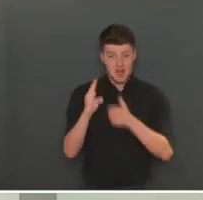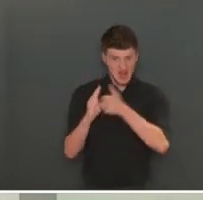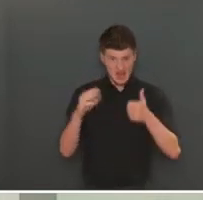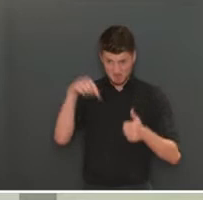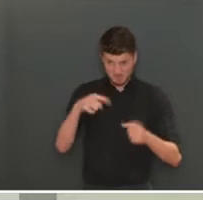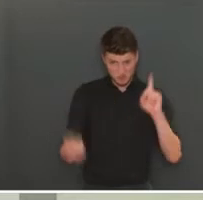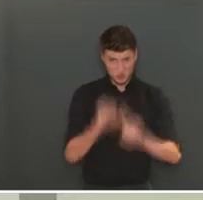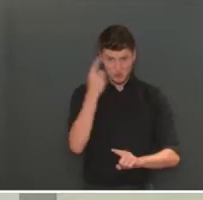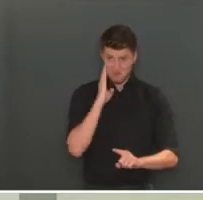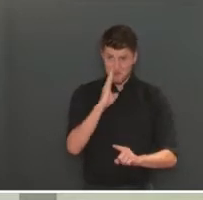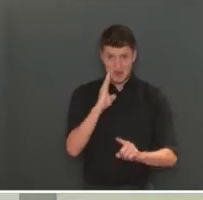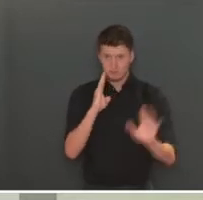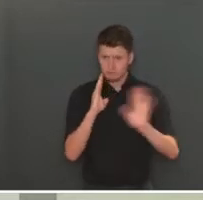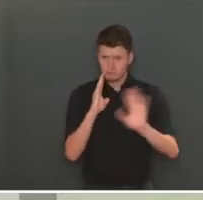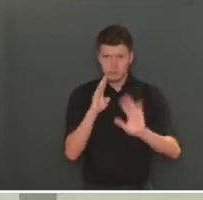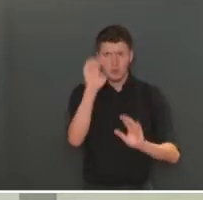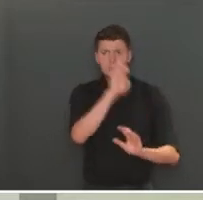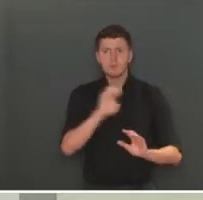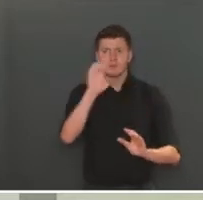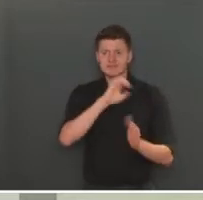La Belgique n'est pas isolée.